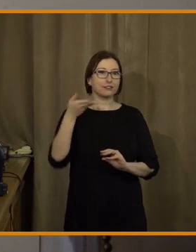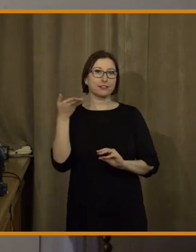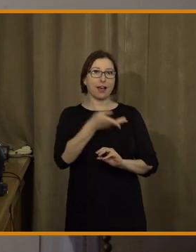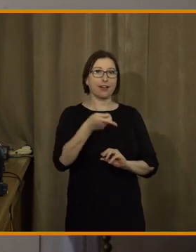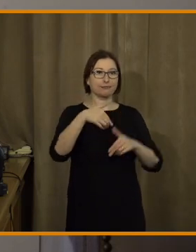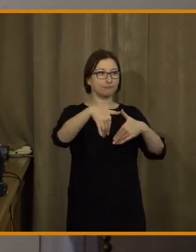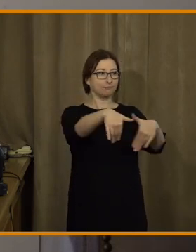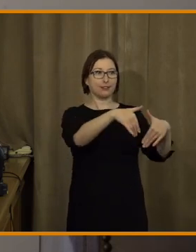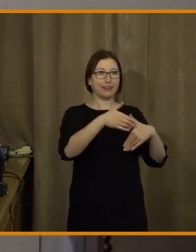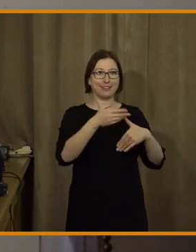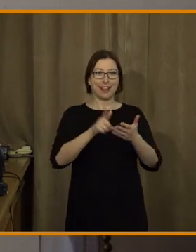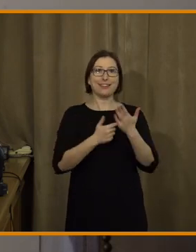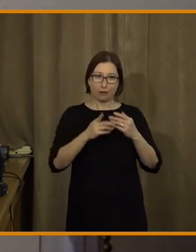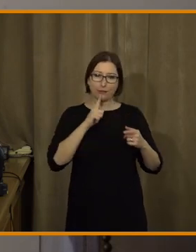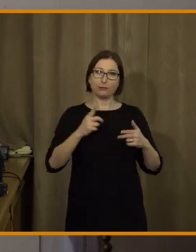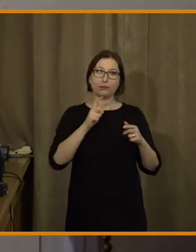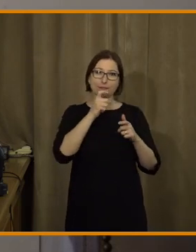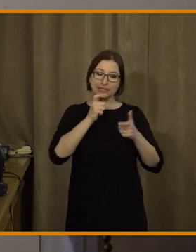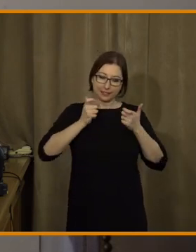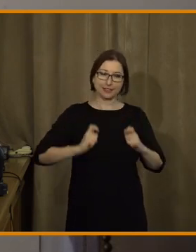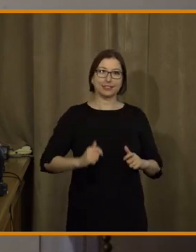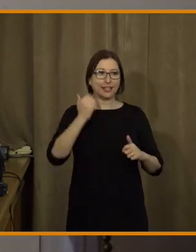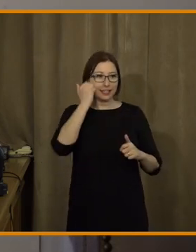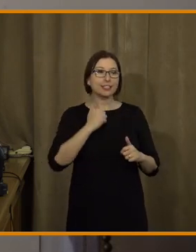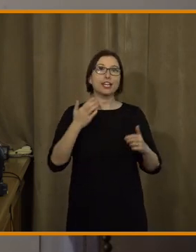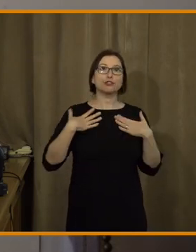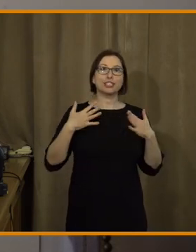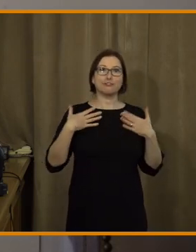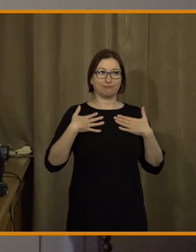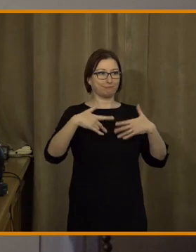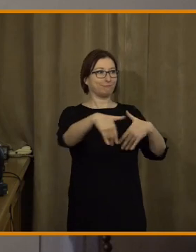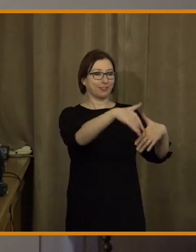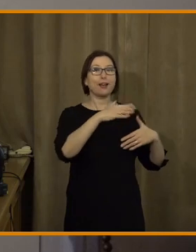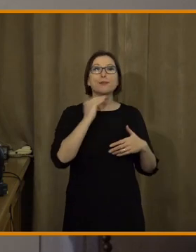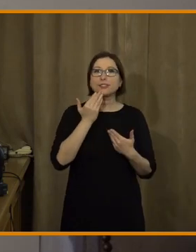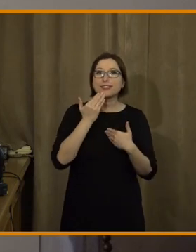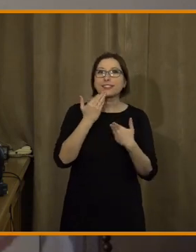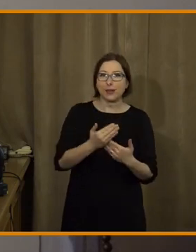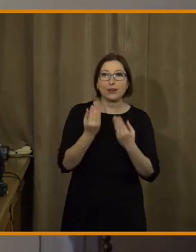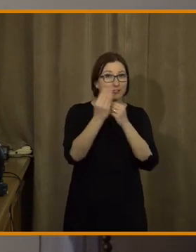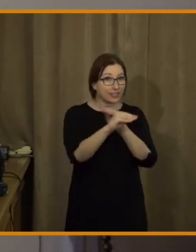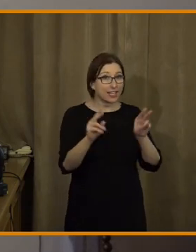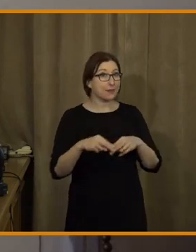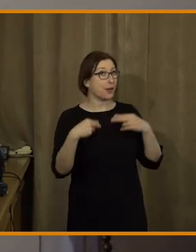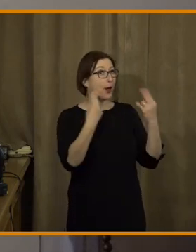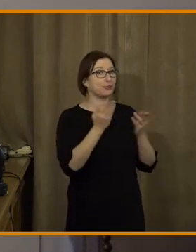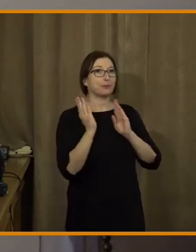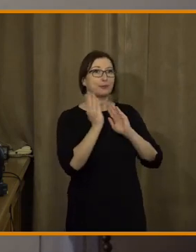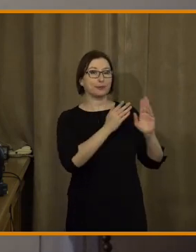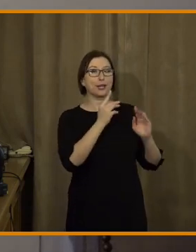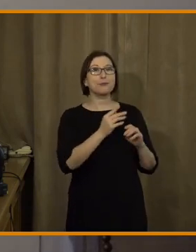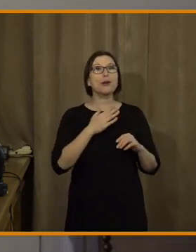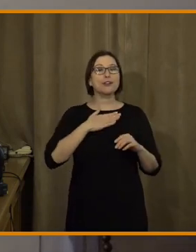tady máme i fyzické osoby s tou lidskou tváří přítomné v místnosti. Takže ještě jednou vítejte a já rovnou předávám slovo